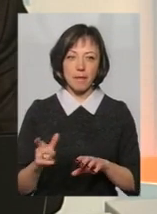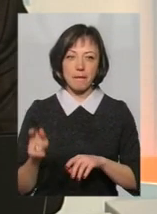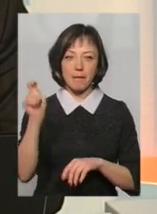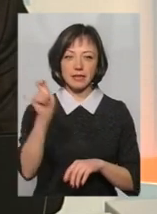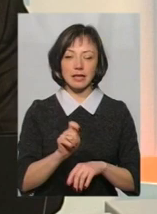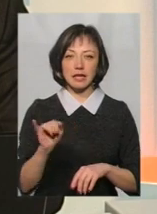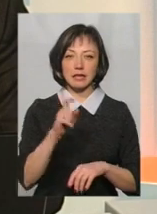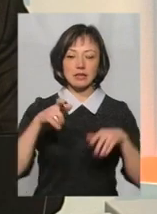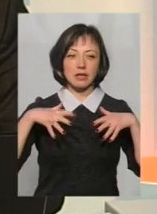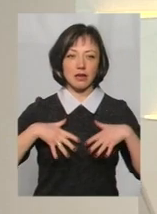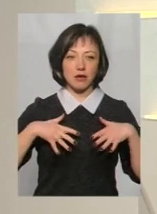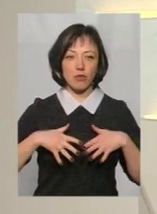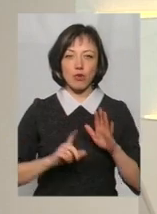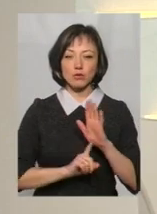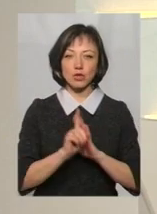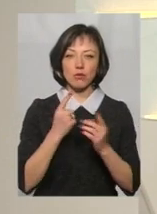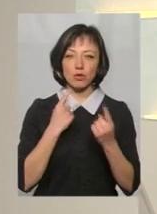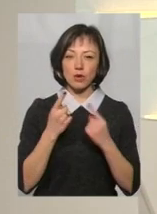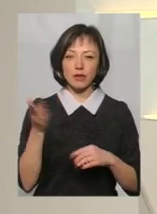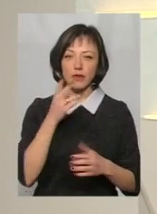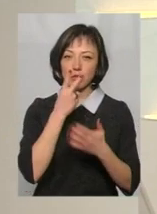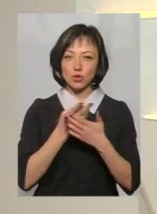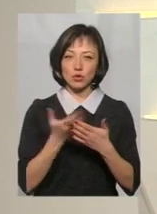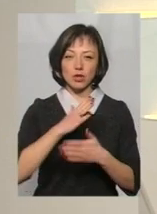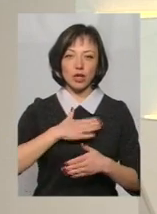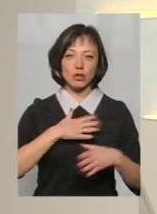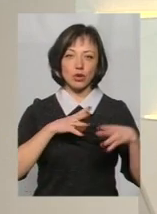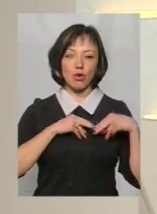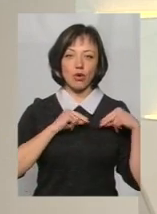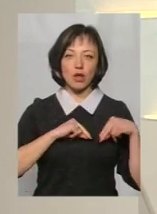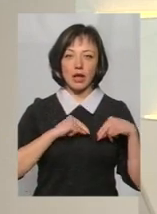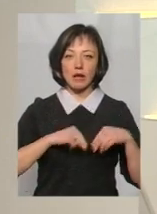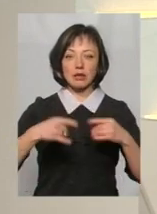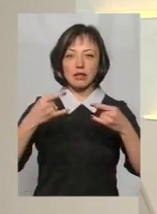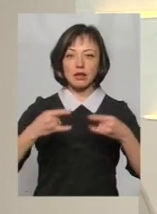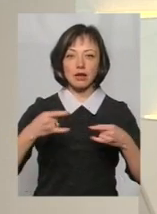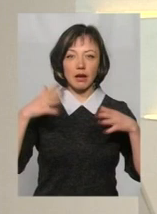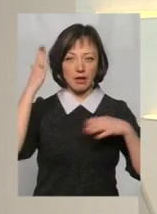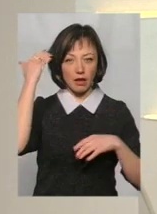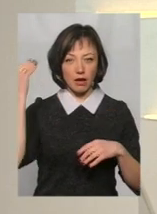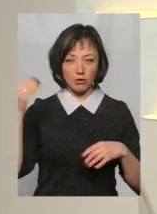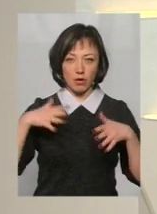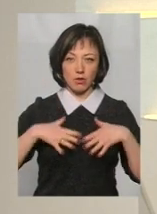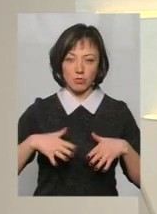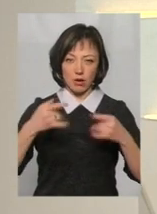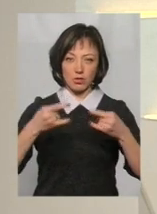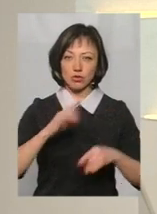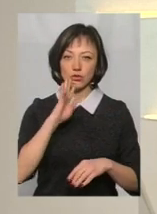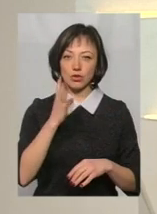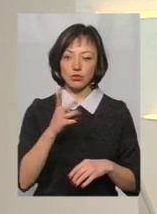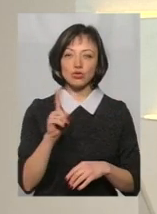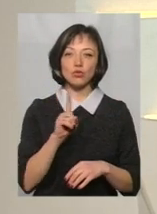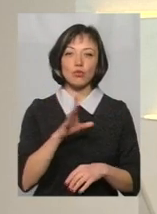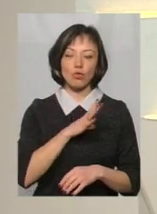власне, розпочнемо нашу розмову, давайте переглянемо сюжет наших колег з Кримського татарського телеканалу АТР. Власне, чотири роки,